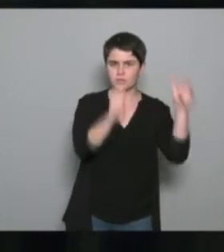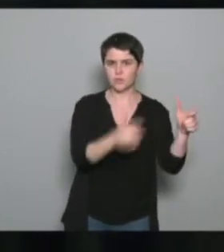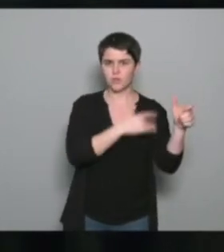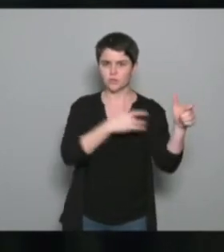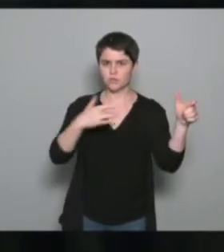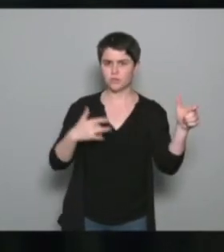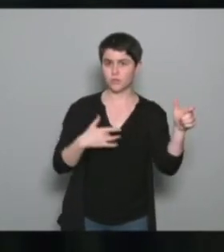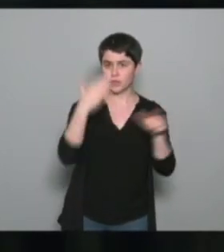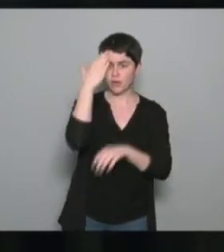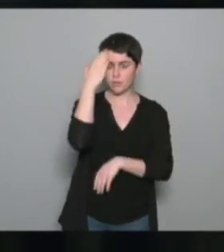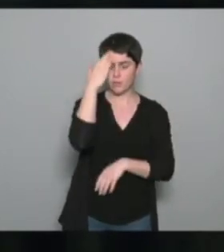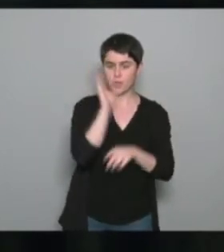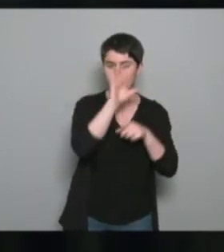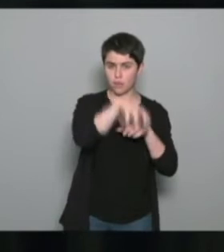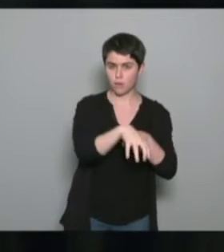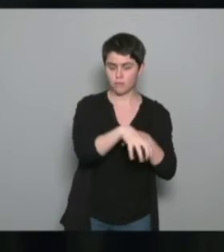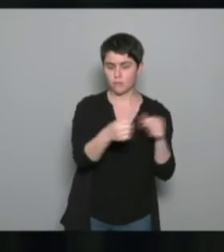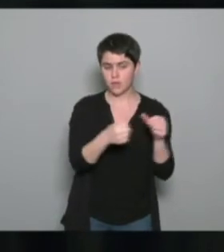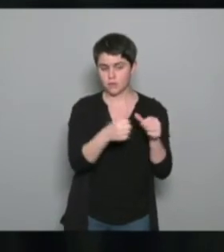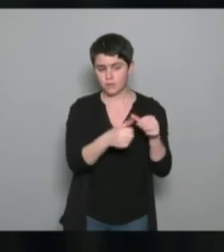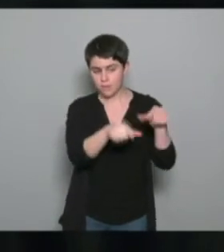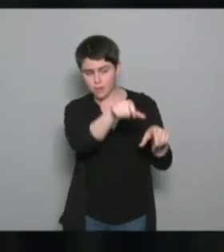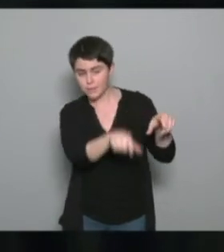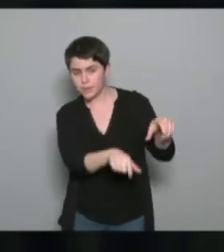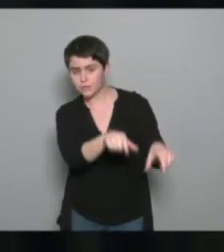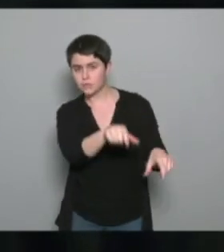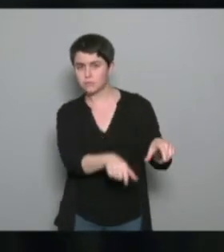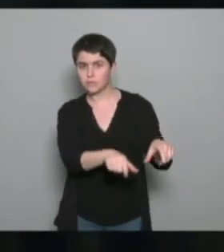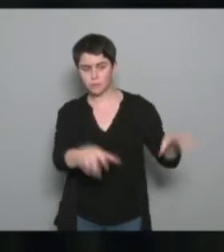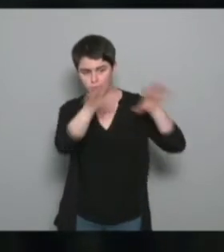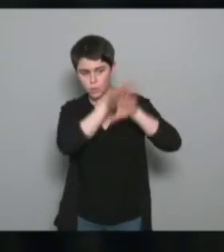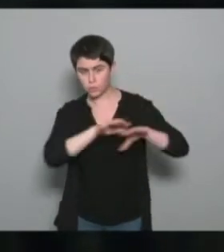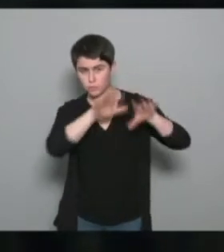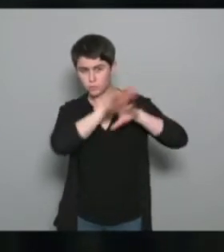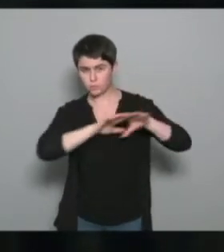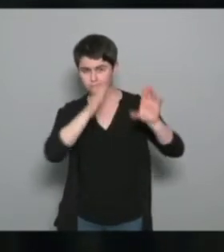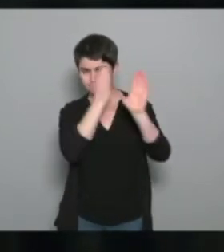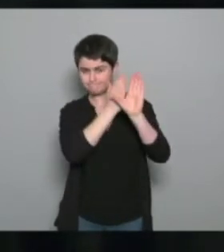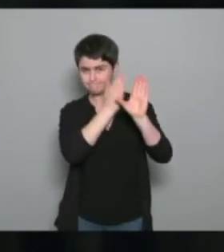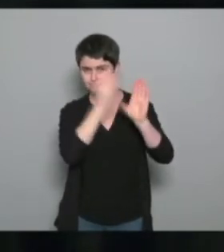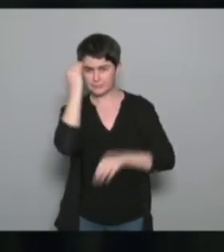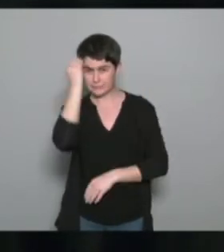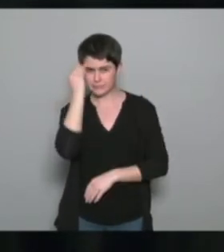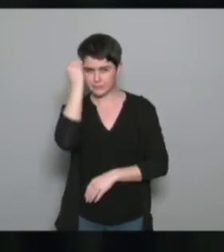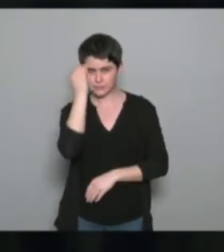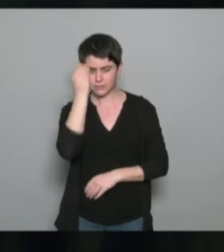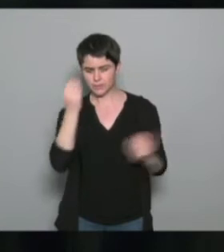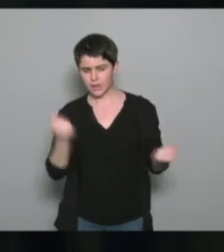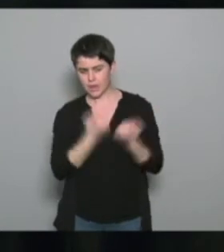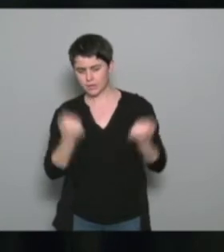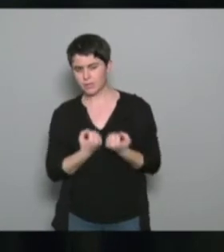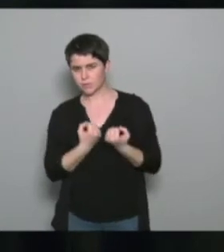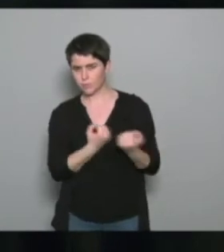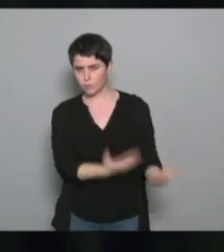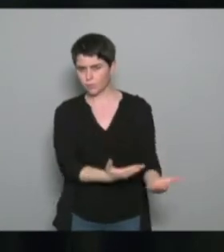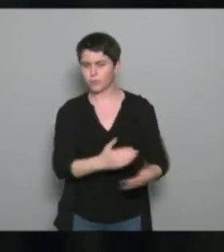ans pour pouvoir mettre en place des animations pour les personnes atteintes de troubles psychiques. Dans ce cadre-là, on